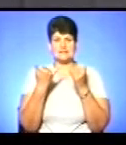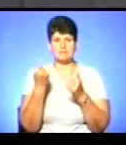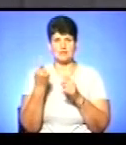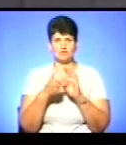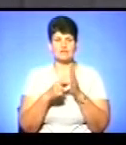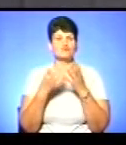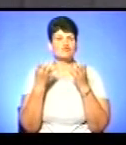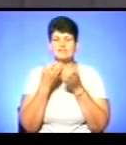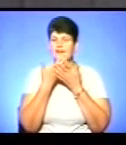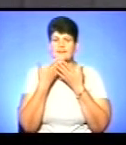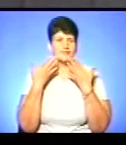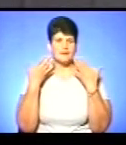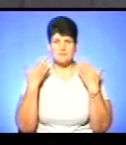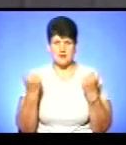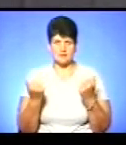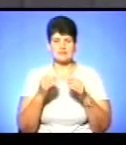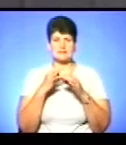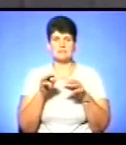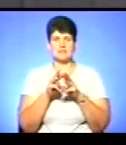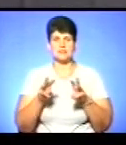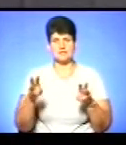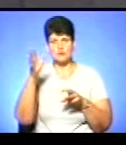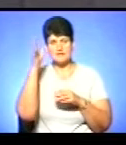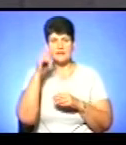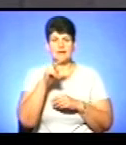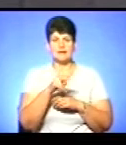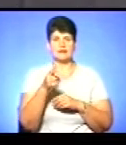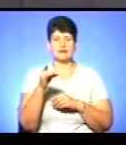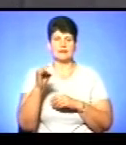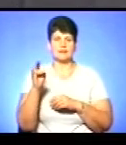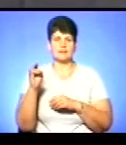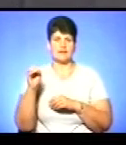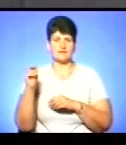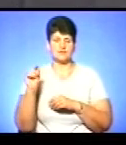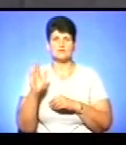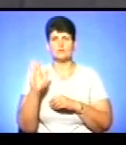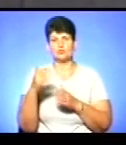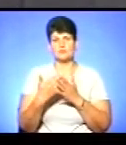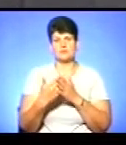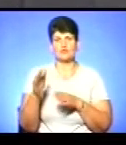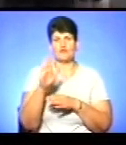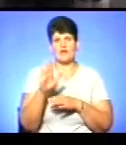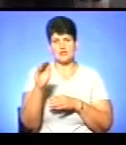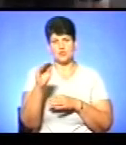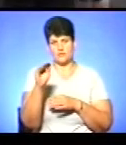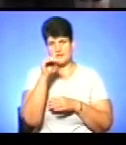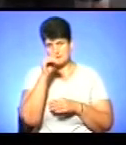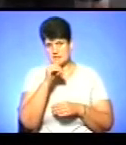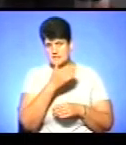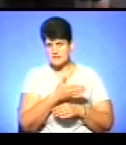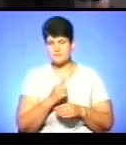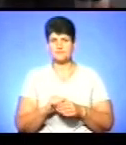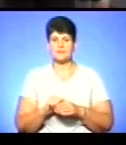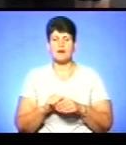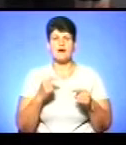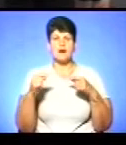немає, тому що, як сказала міністр освіти Лілія Гриневич, вони будуть орієнтовані вересень-жовтень місяць. Ось,